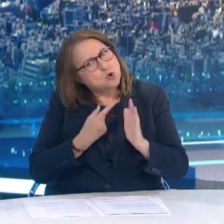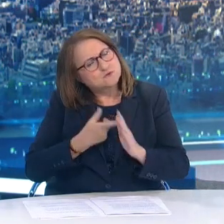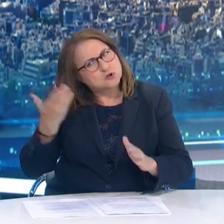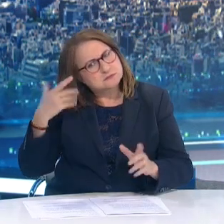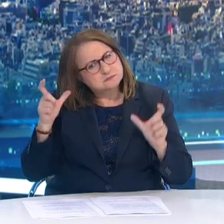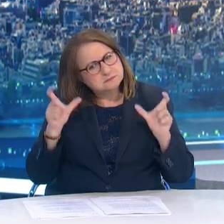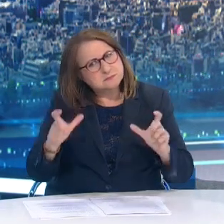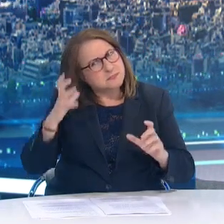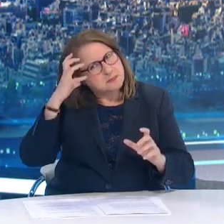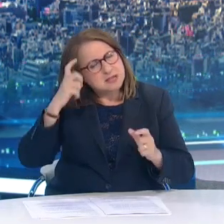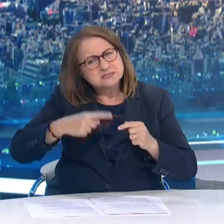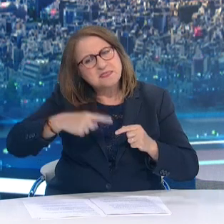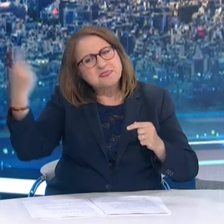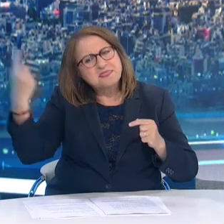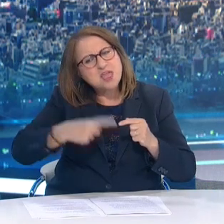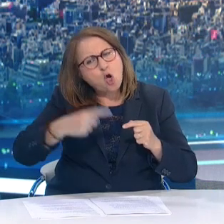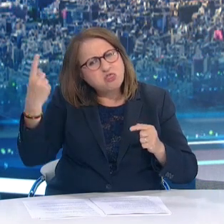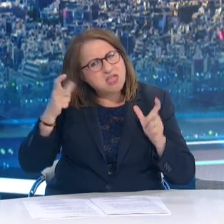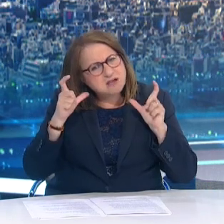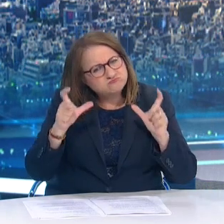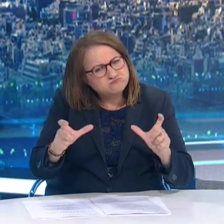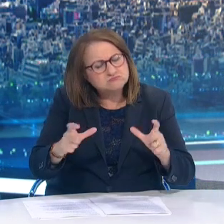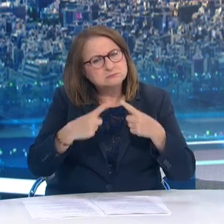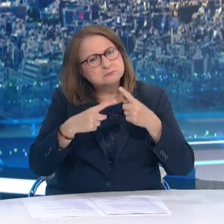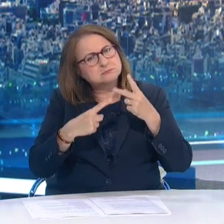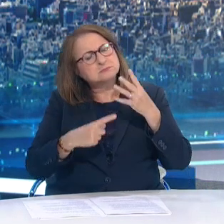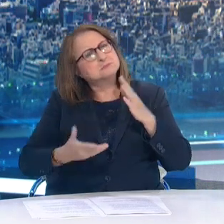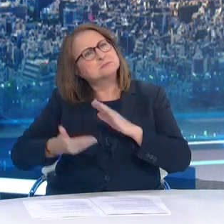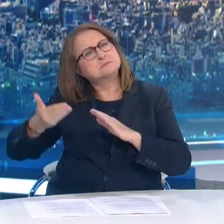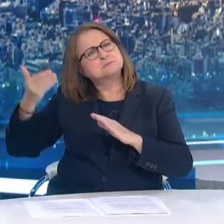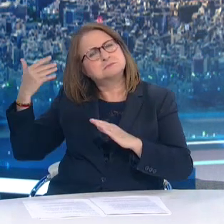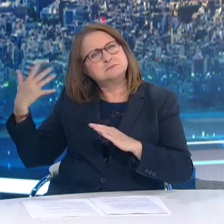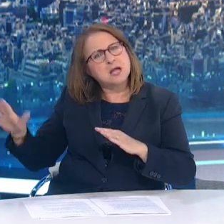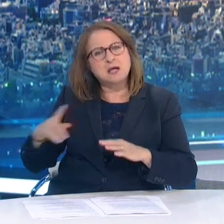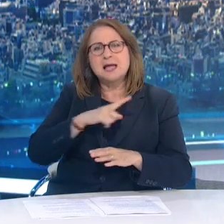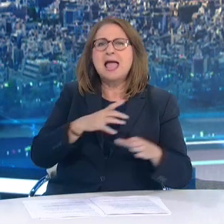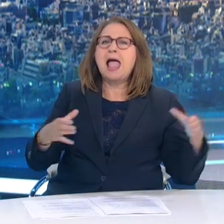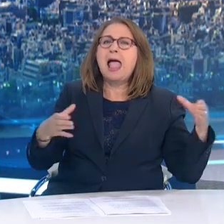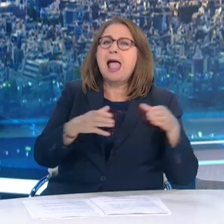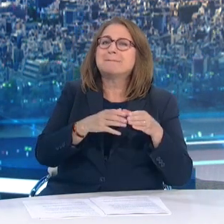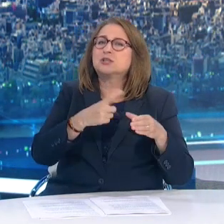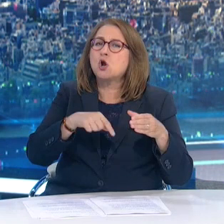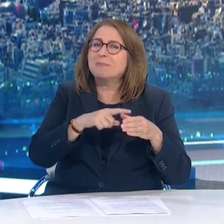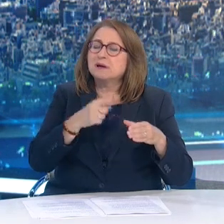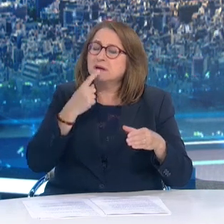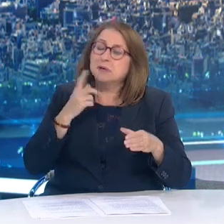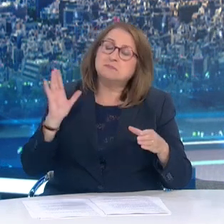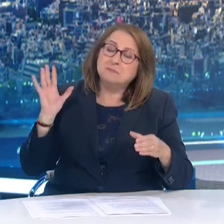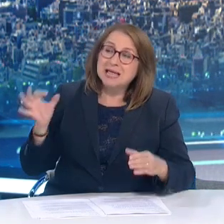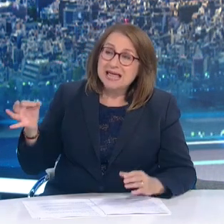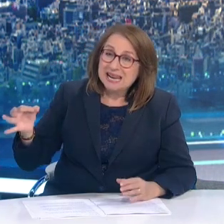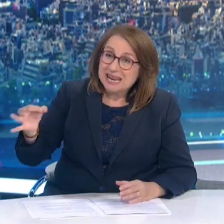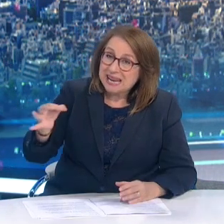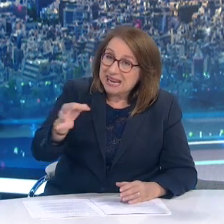Επιδημιολόγων έκανε μια πρόταση να επεκταθεί το μέτρο αυτό και στην υπηρετική χώρα Αυτή την πρόταση η